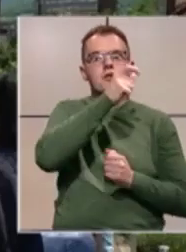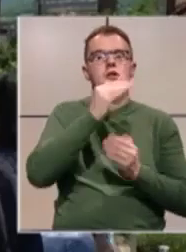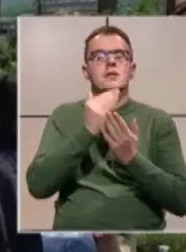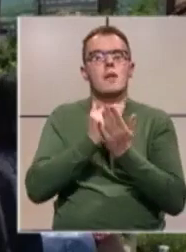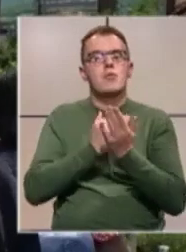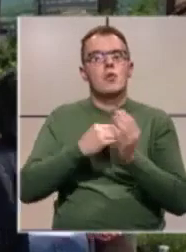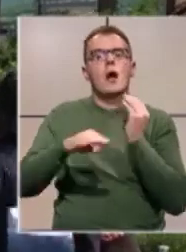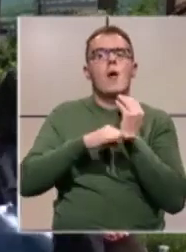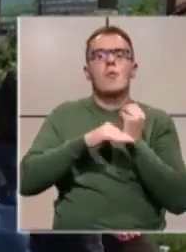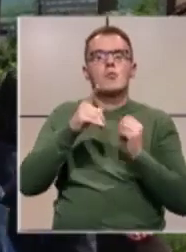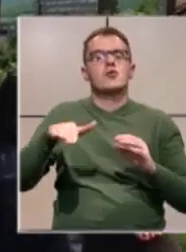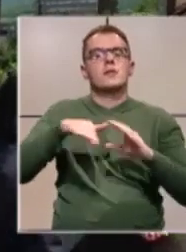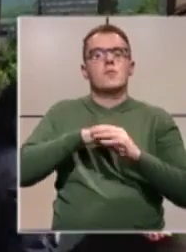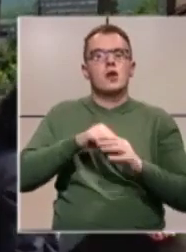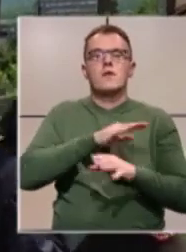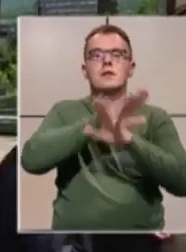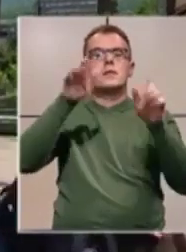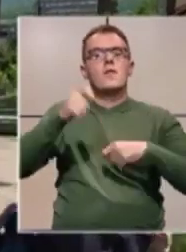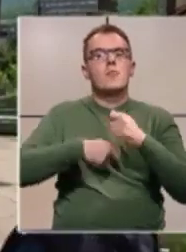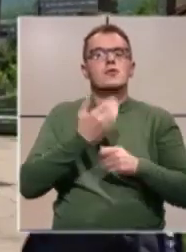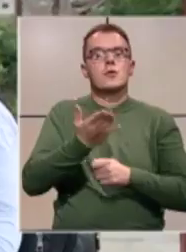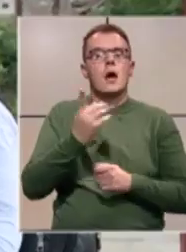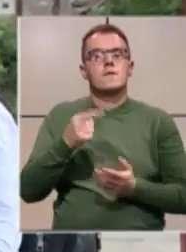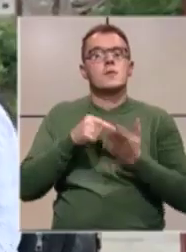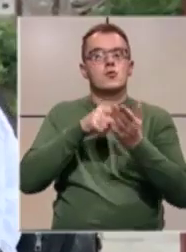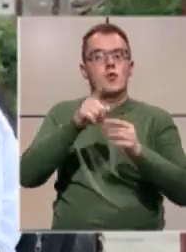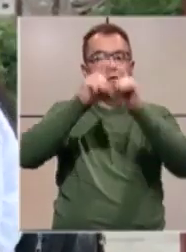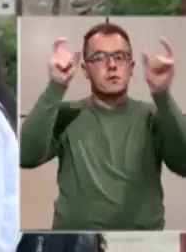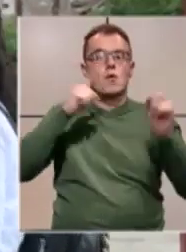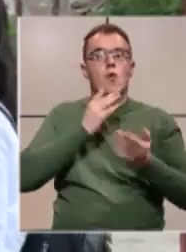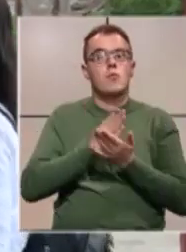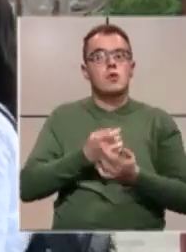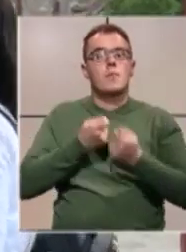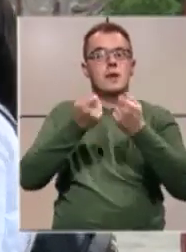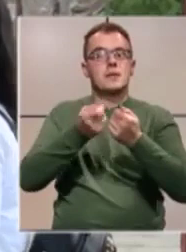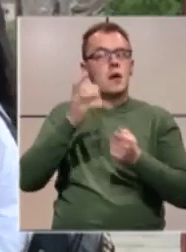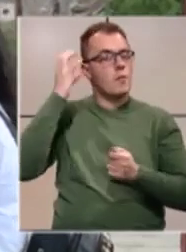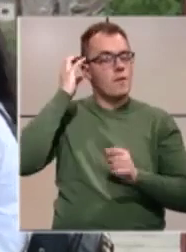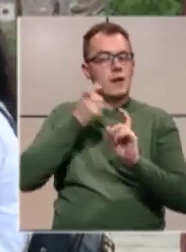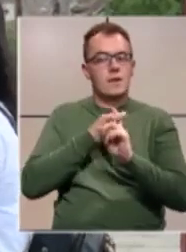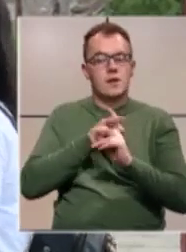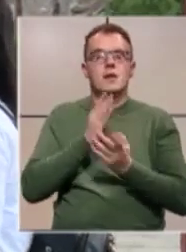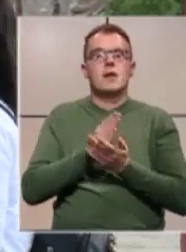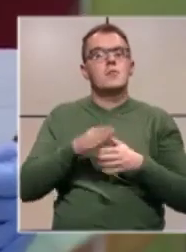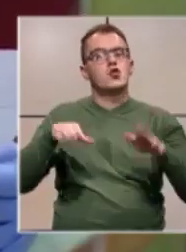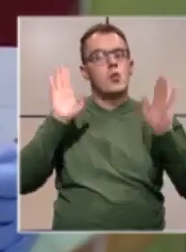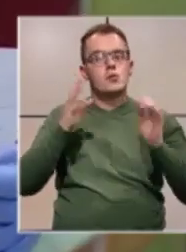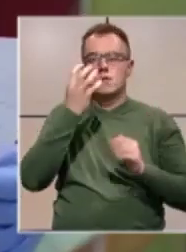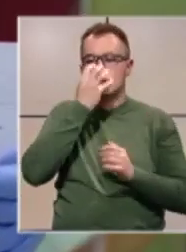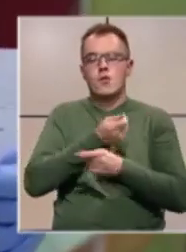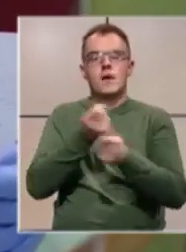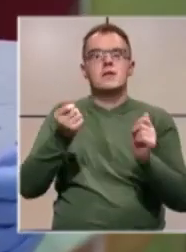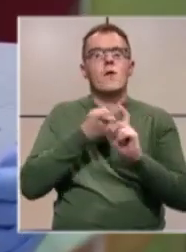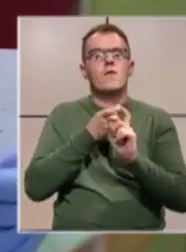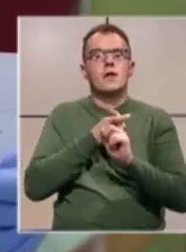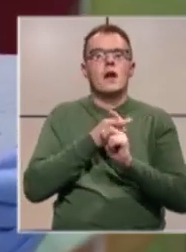program pomoći pri zapošljavanju. Svim poslodavcima ističu iz ove ustanove koji budu aplicirali kod Vlade Federacije bit će obustavljene subvencije od